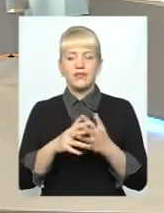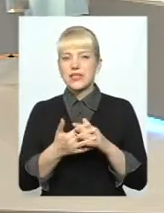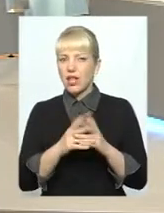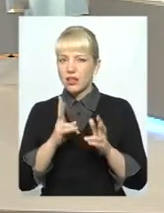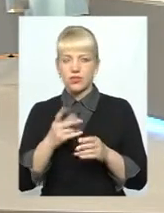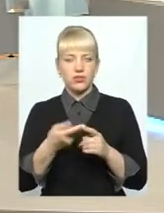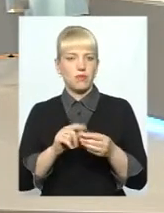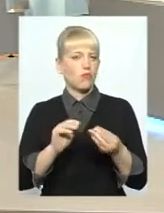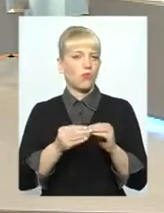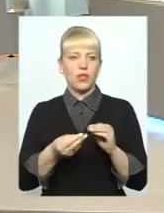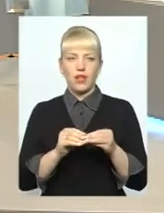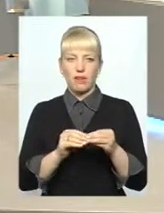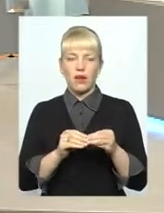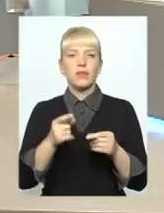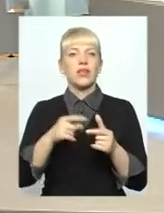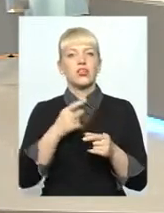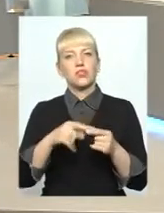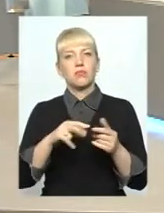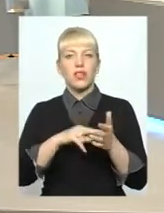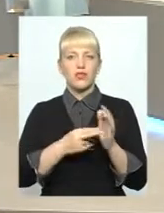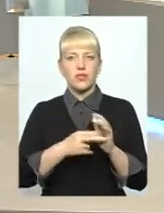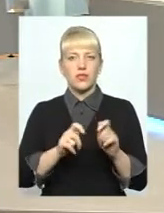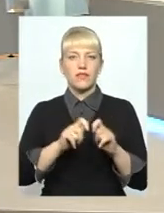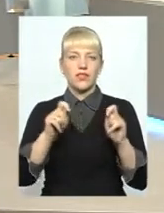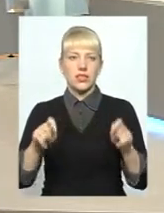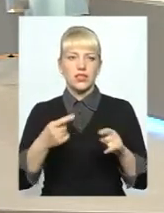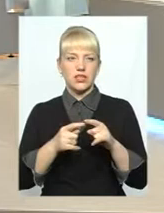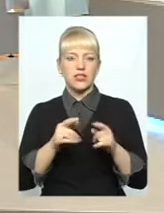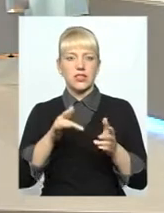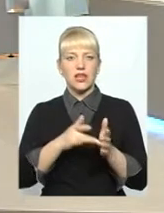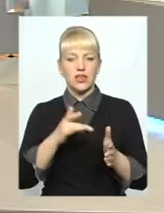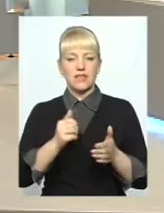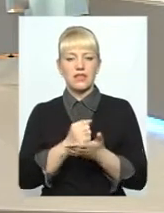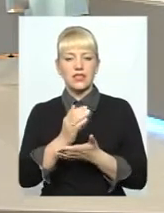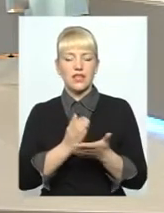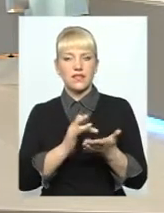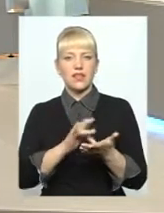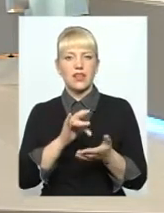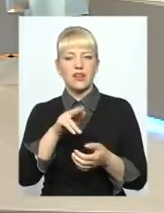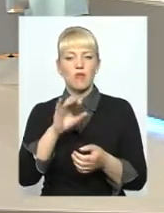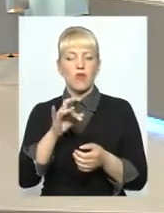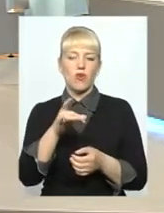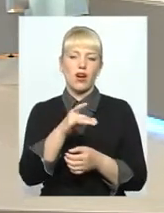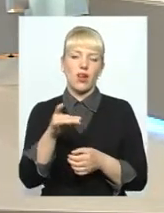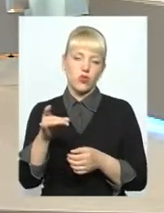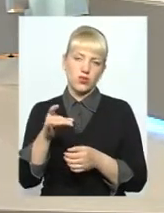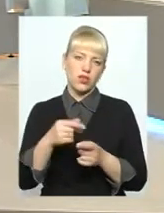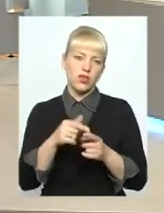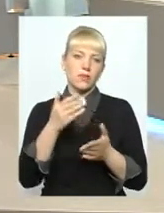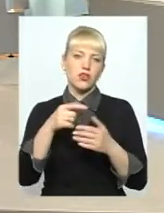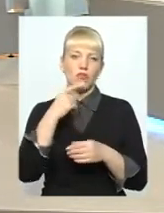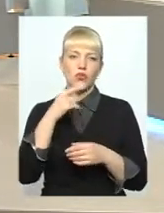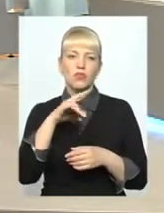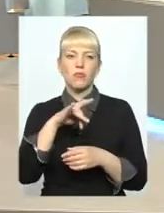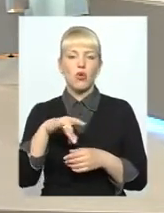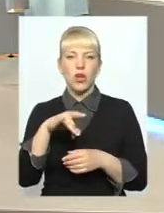проблемним. Чи планується відкриття тих центрів сервісних по районах, по мікрорайонах? Якщо говорити про обласний